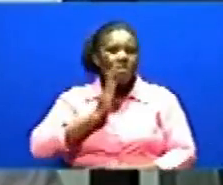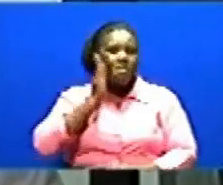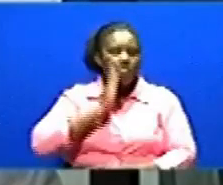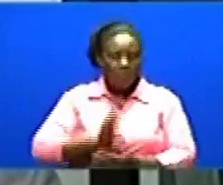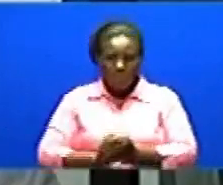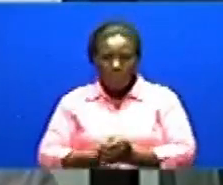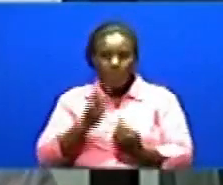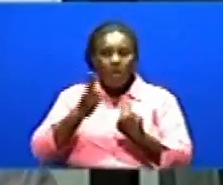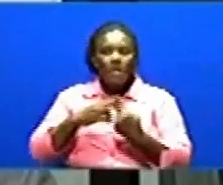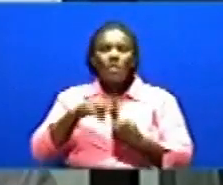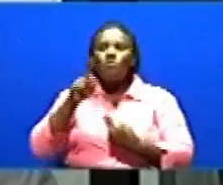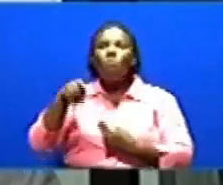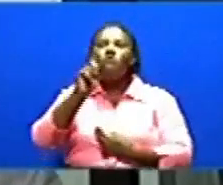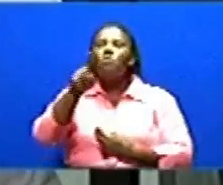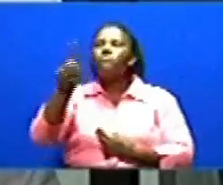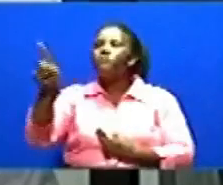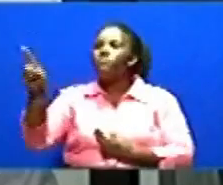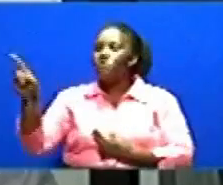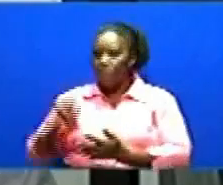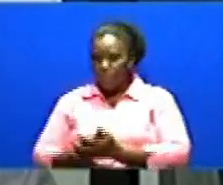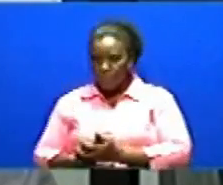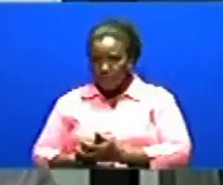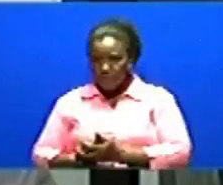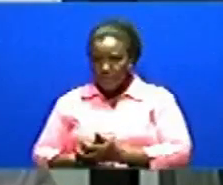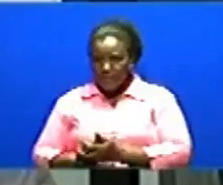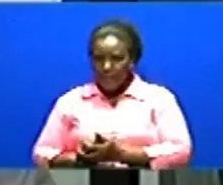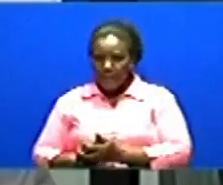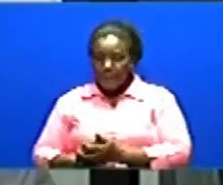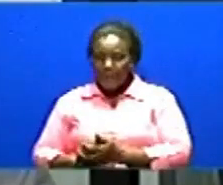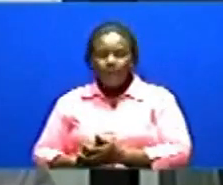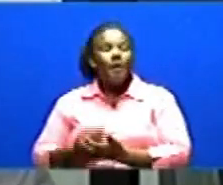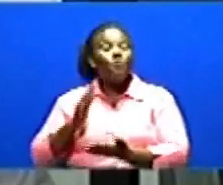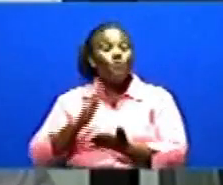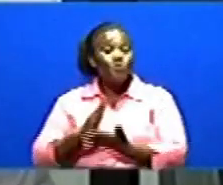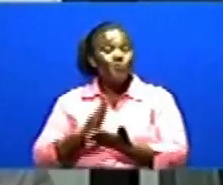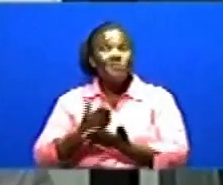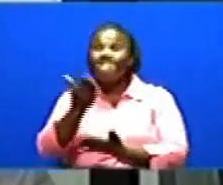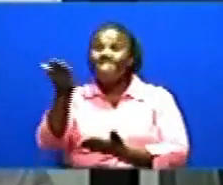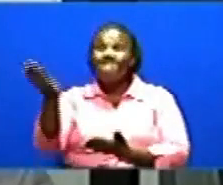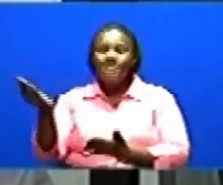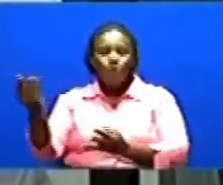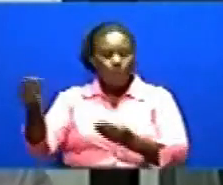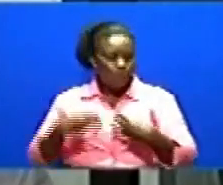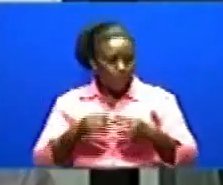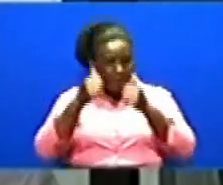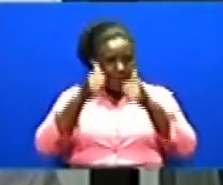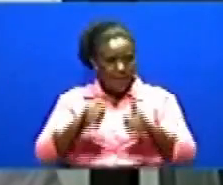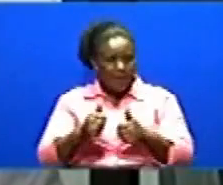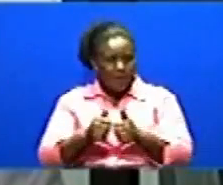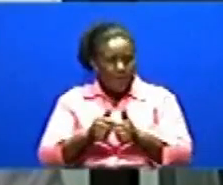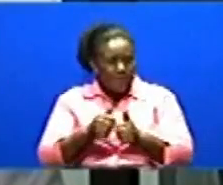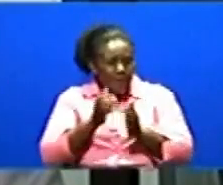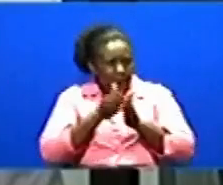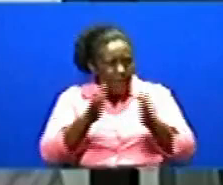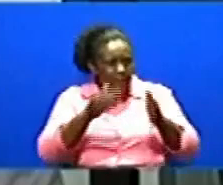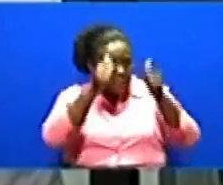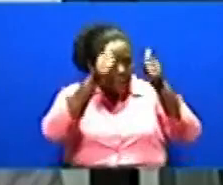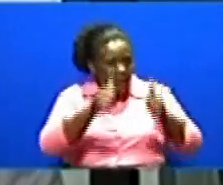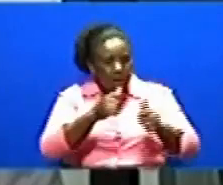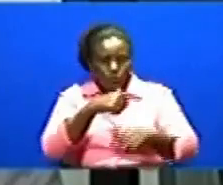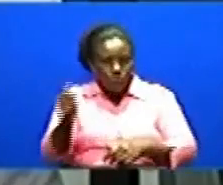Tukawasilena nao Na walituwaidi kamba Nafasi takapotoka Watahenda kufanya kazi Na kwa kweli